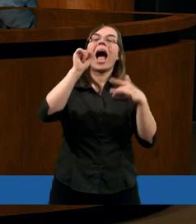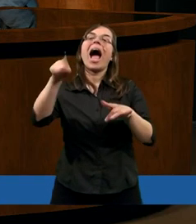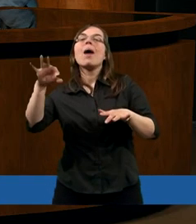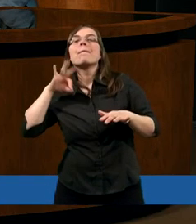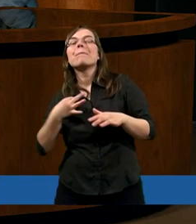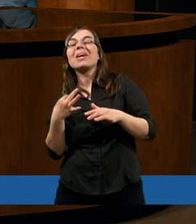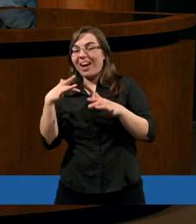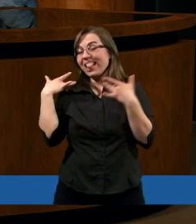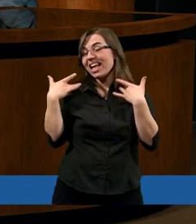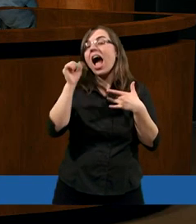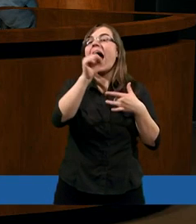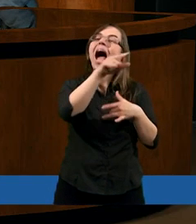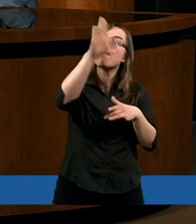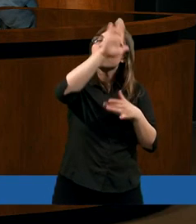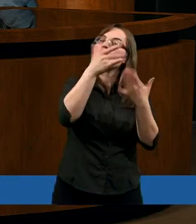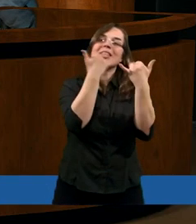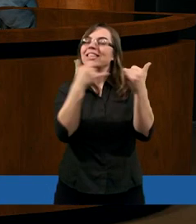Pokora to jest takie dzisiaj